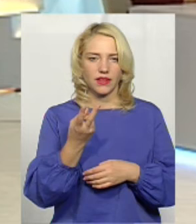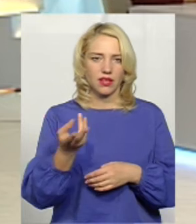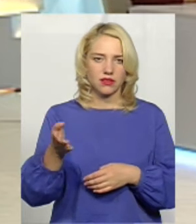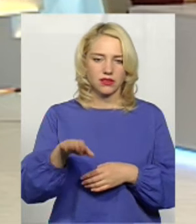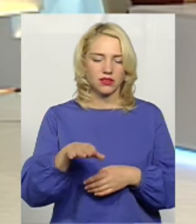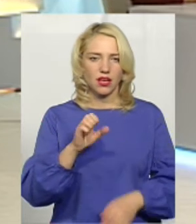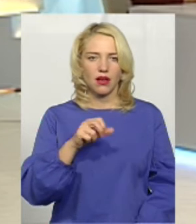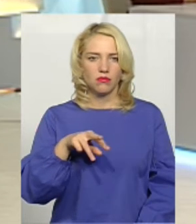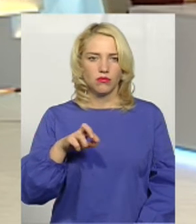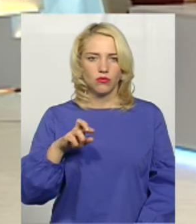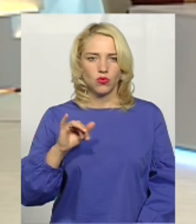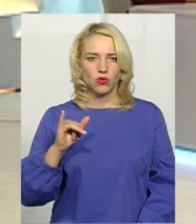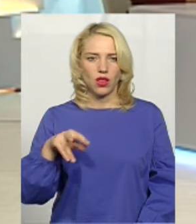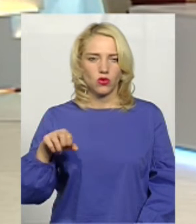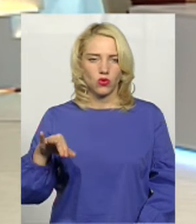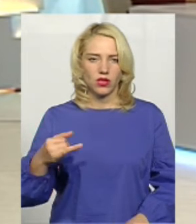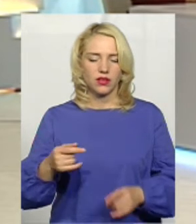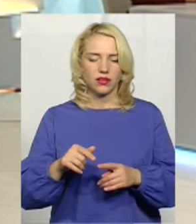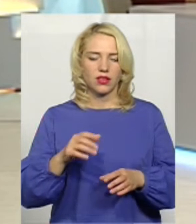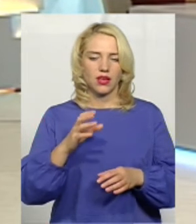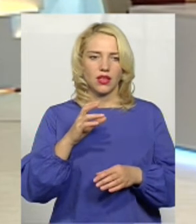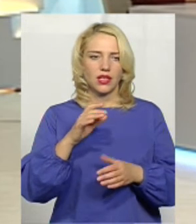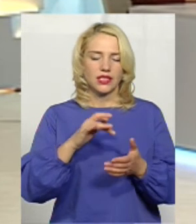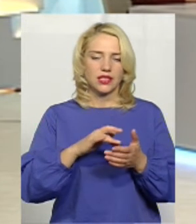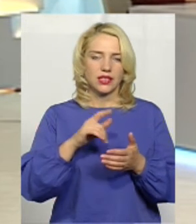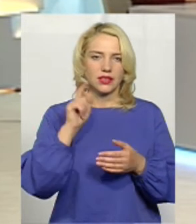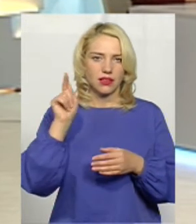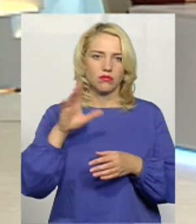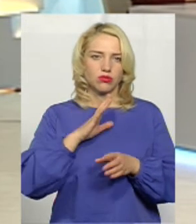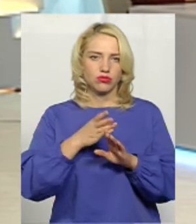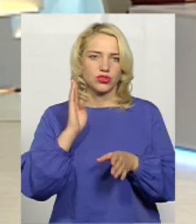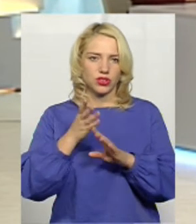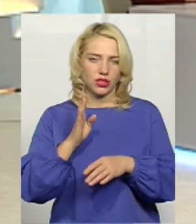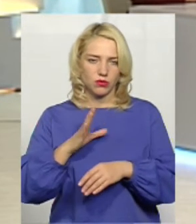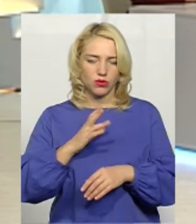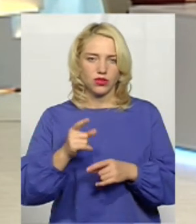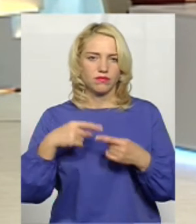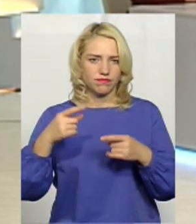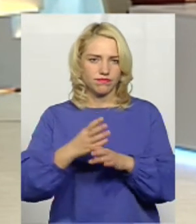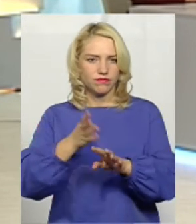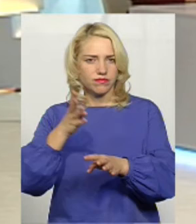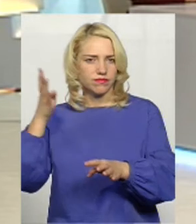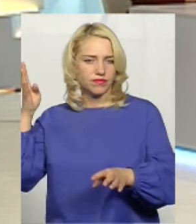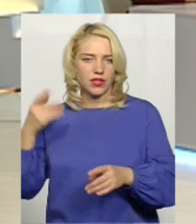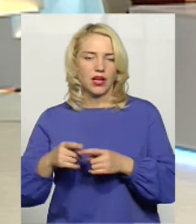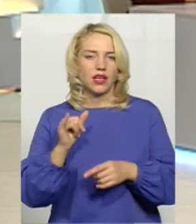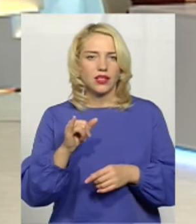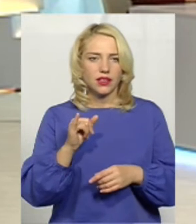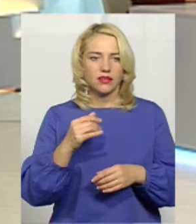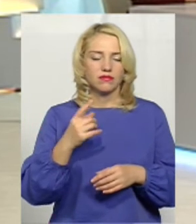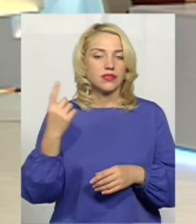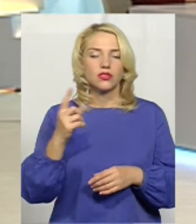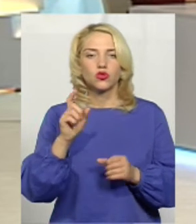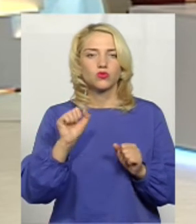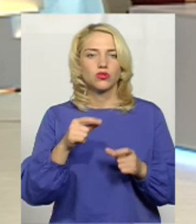на північній центральній частині міста, і там були черги. Черги були великі. Єдине, що можу сказати, що